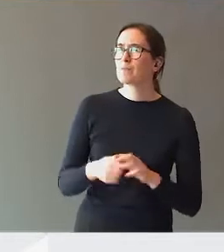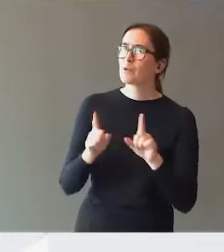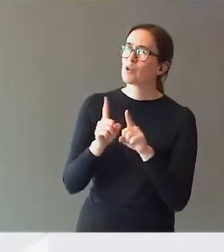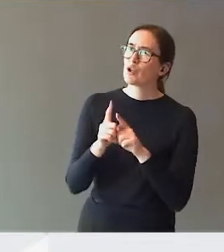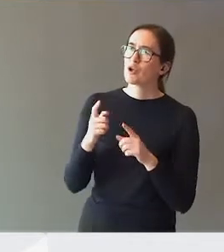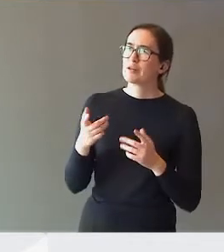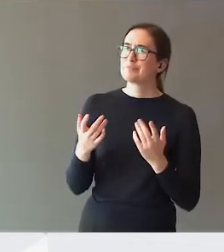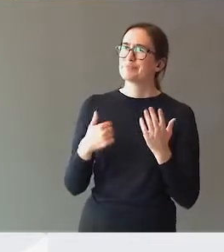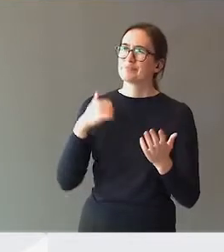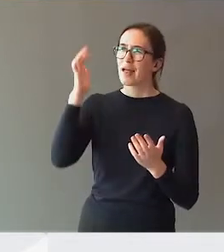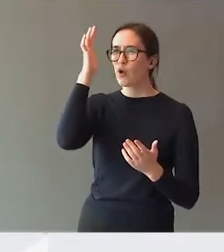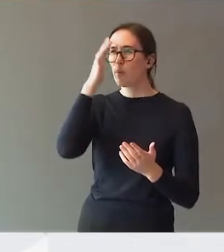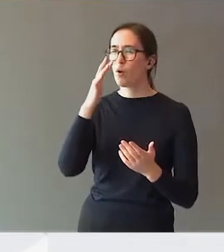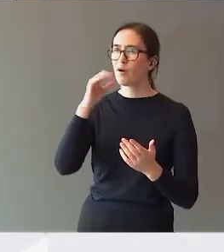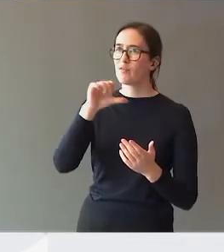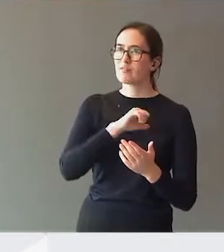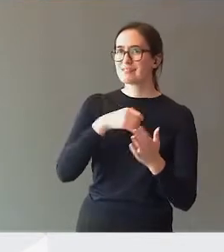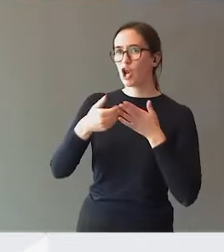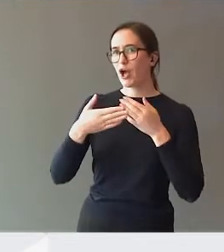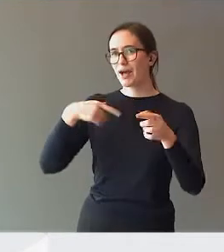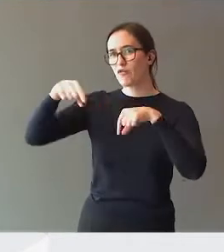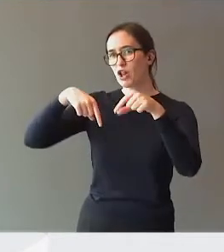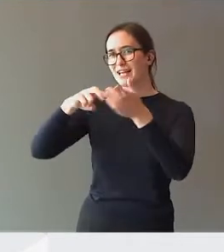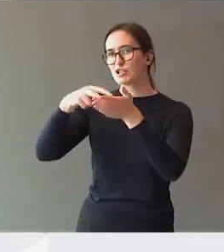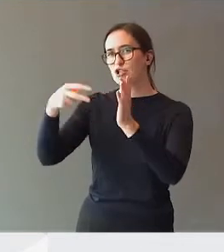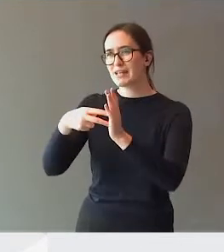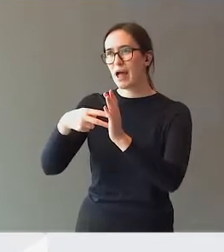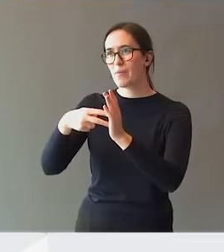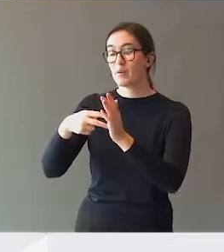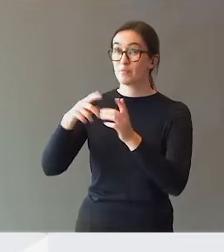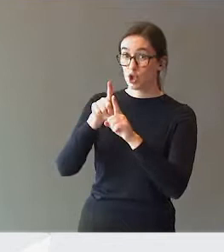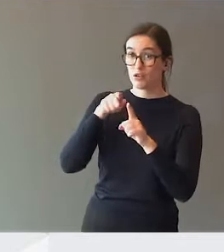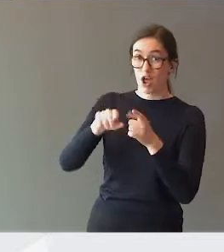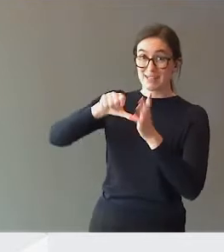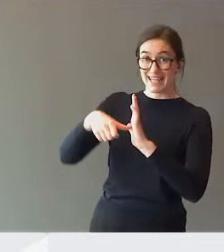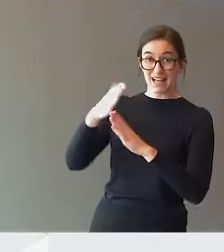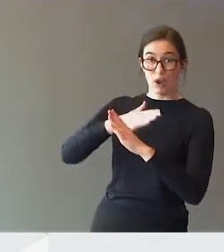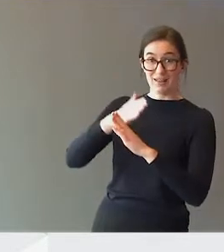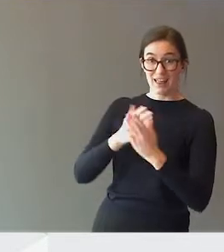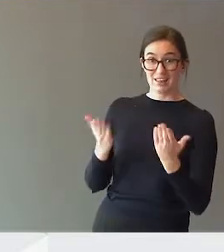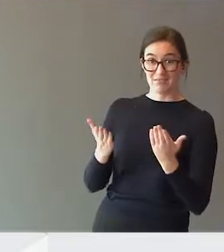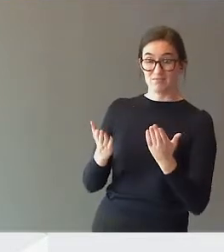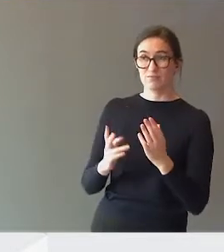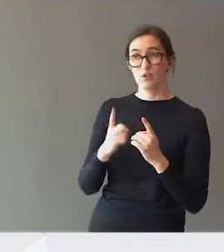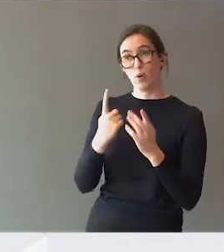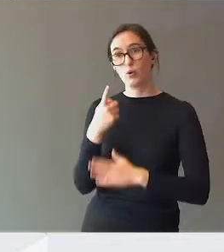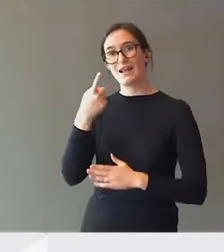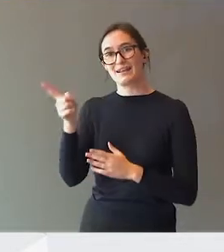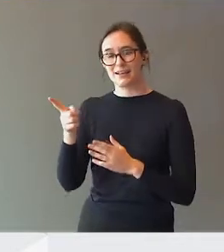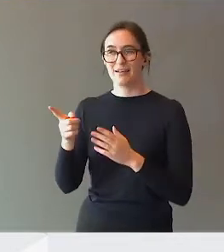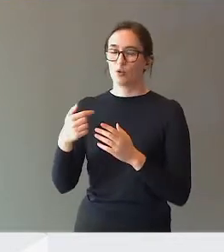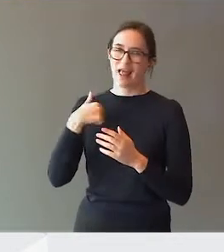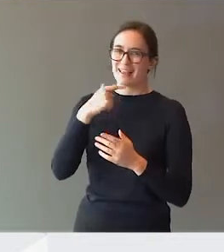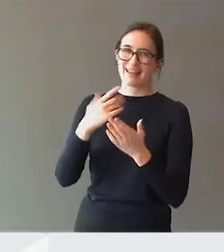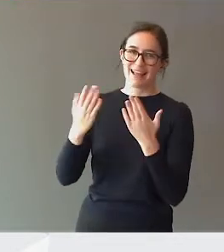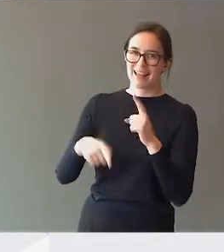vi sikrer kvaliteten ved å lage et forvaltningssystem? Og så kan det hende at Nord-Lav-utvalget går langt til å si, jeg kjenner meg